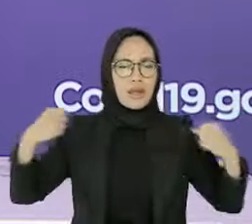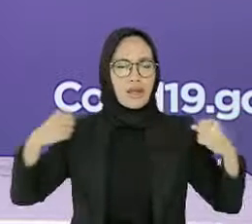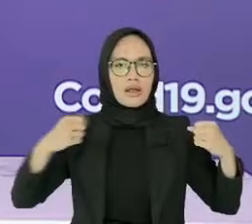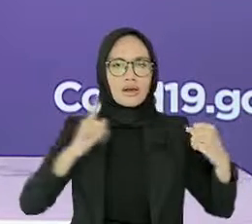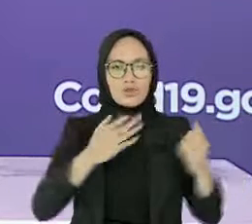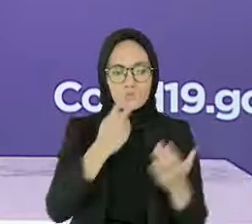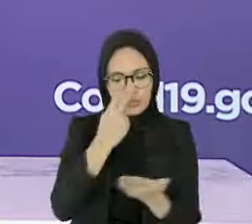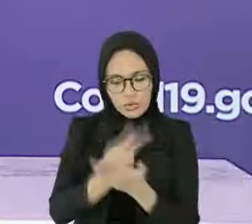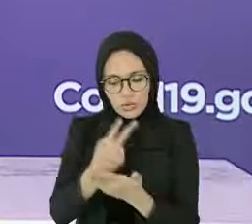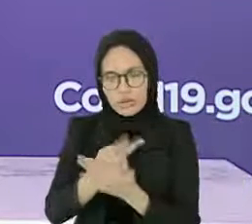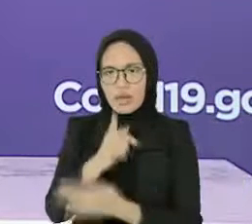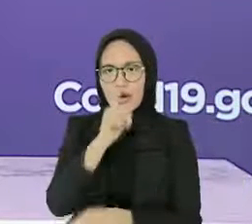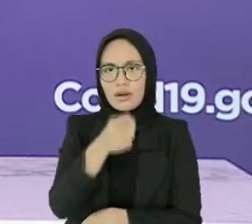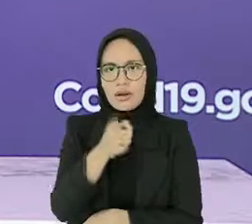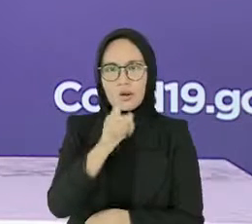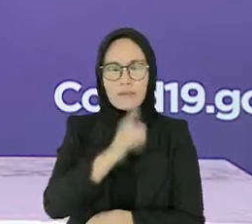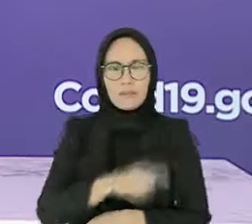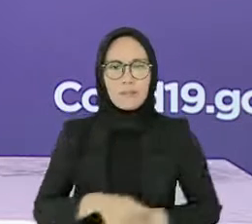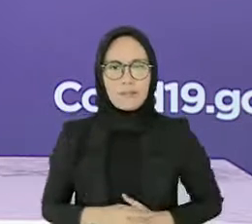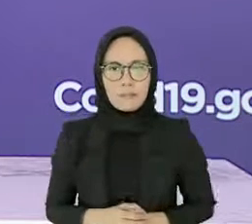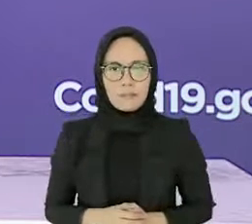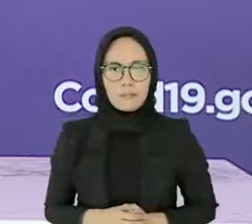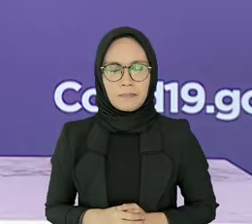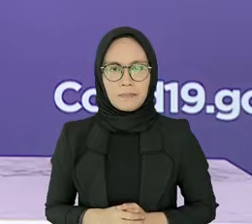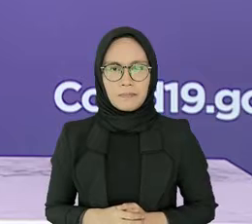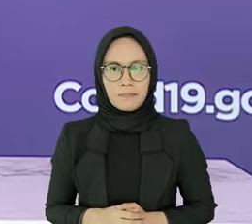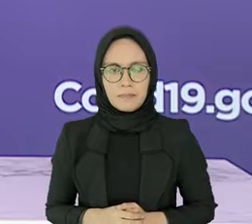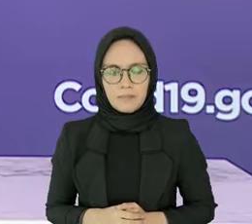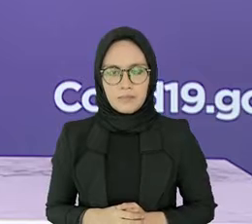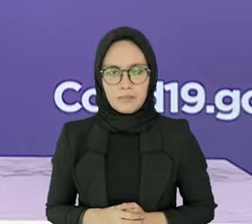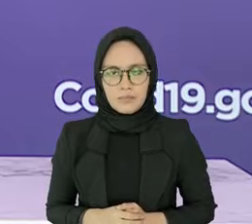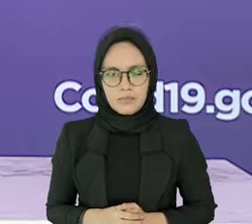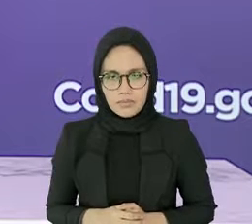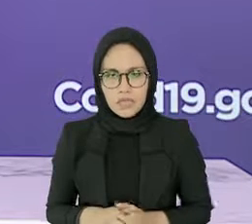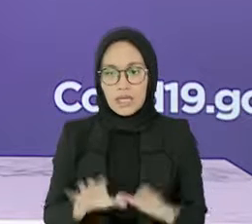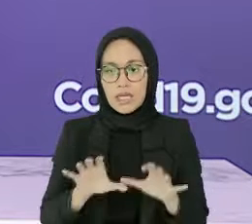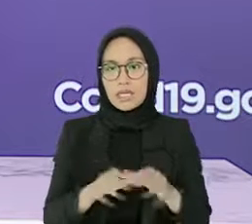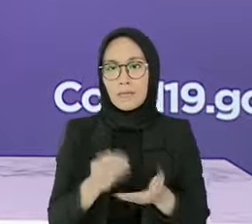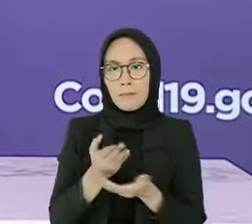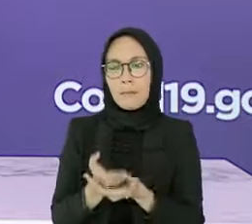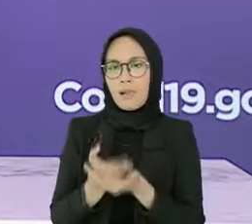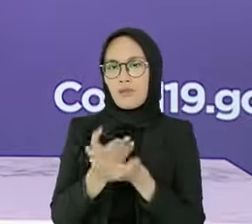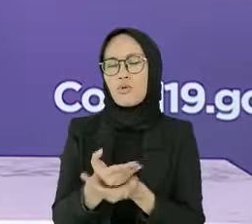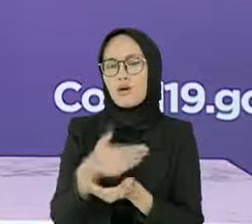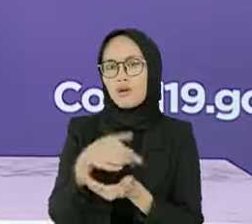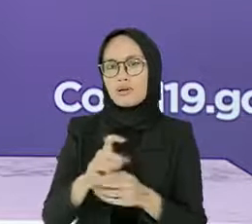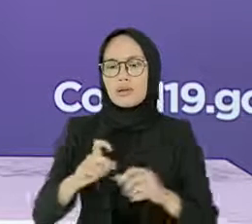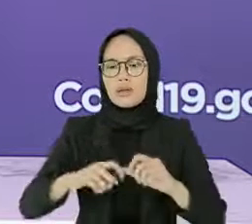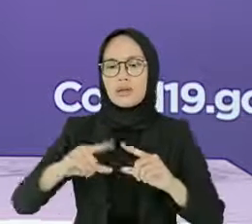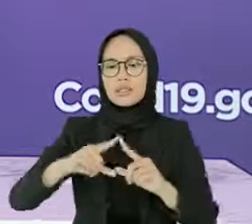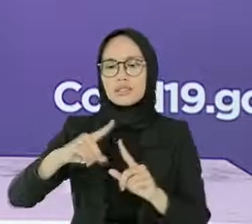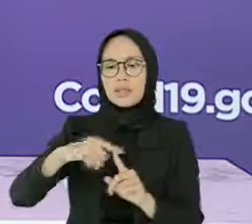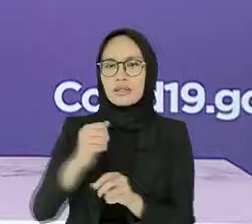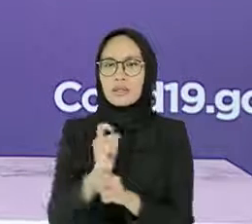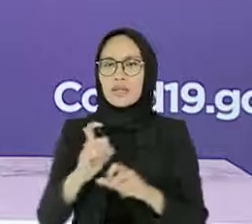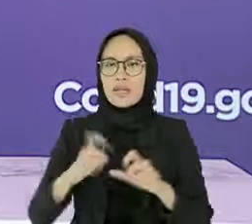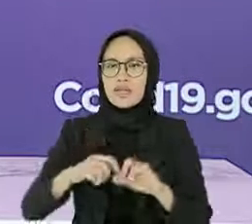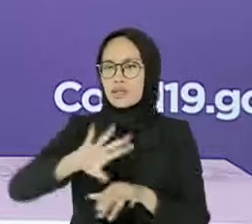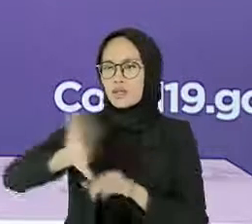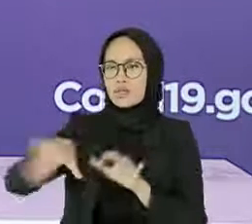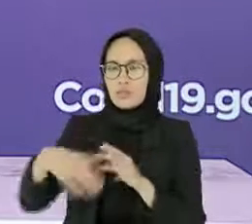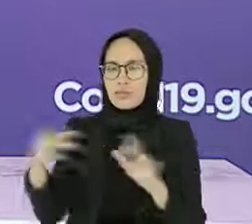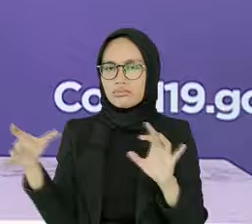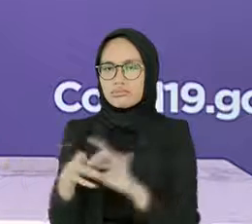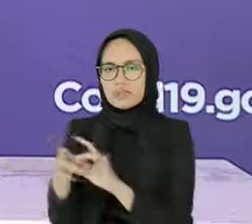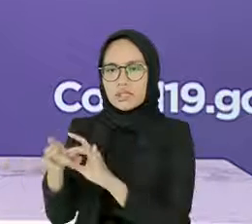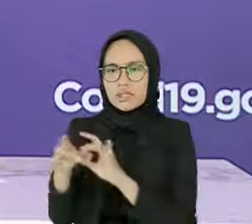pelaku internasional akan diawasi oleh kantor kesehatan pelabuhan dan juga Satgas COVID-19 daerah setempat.